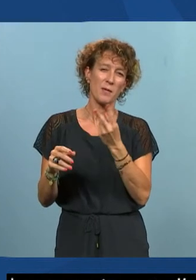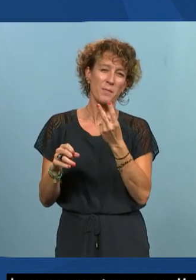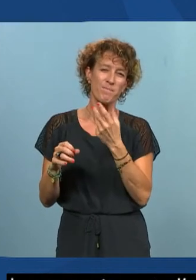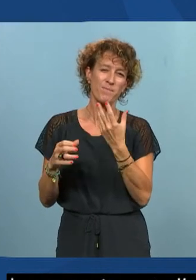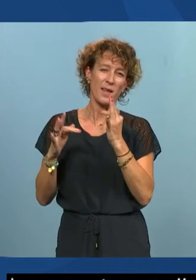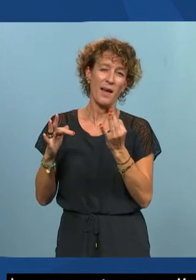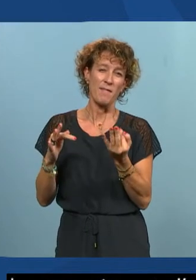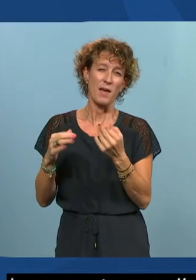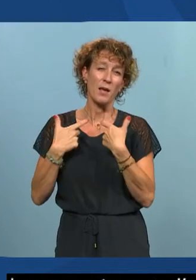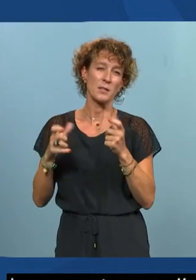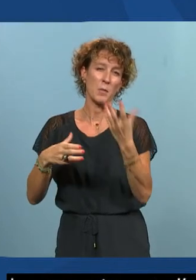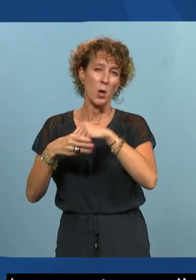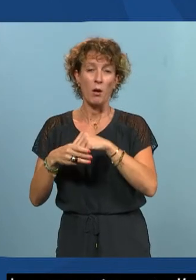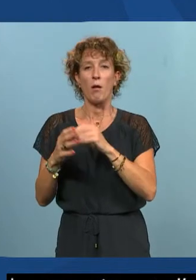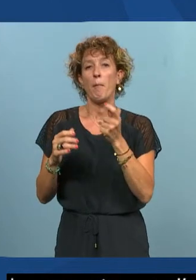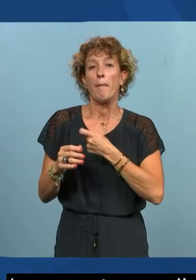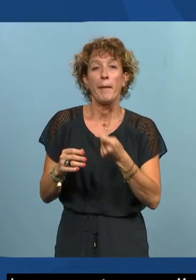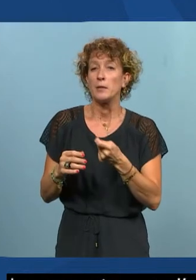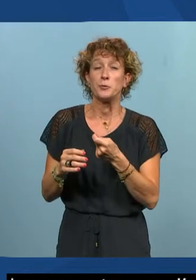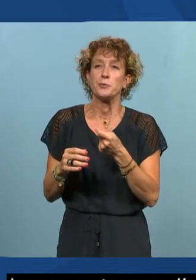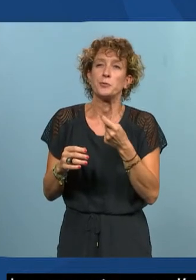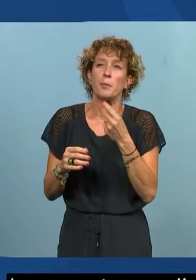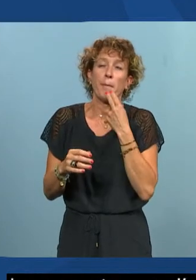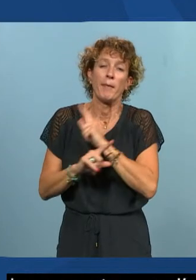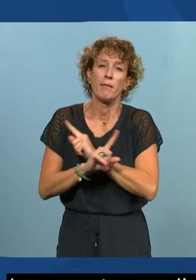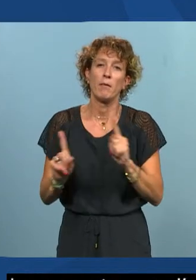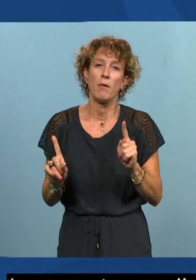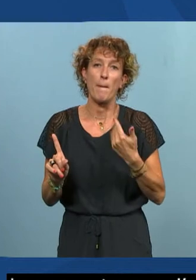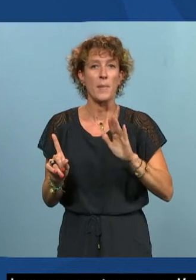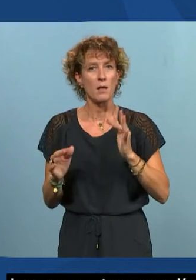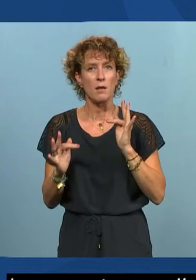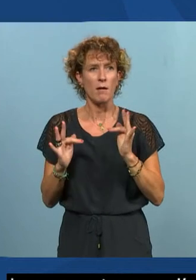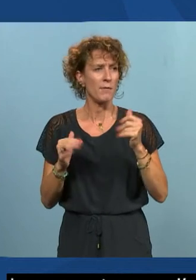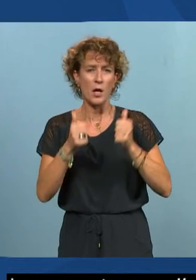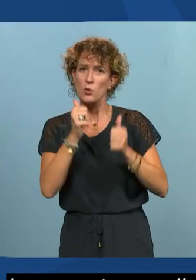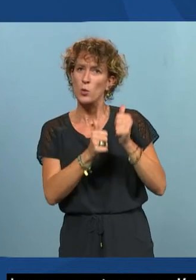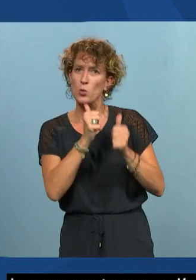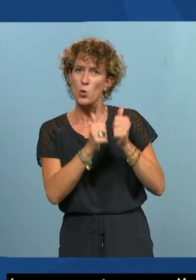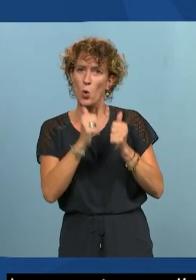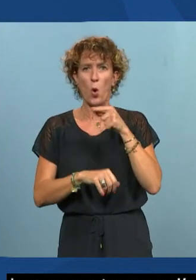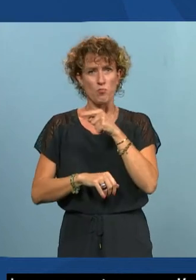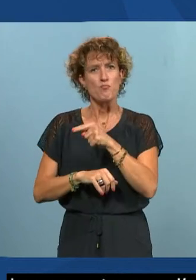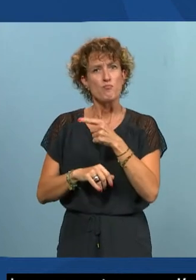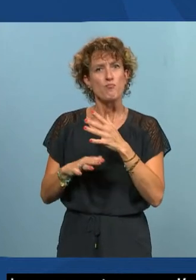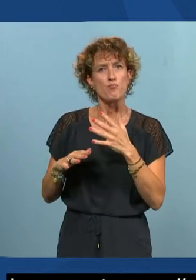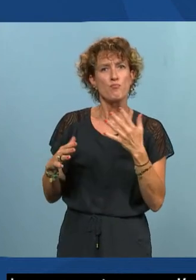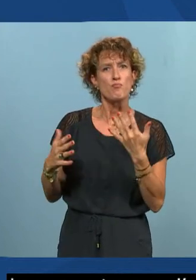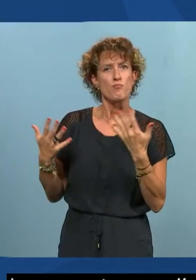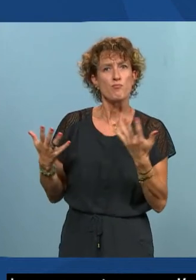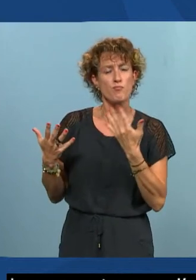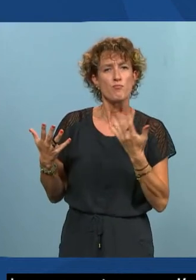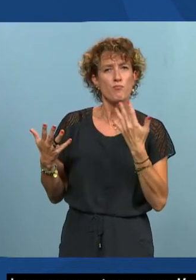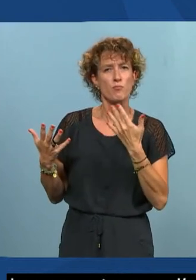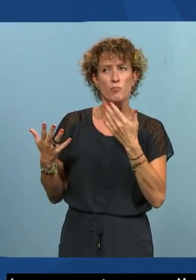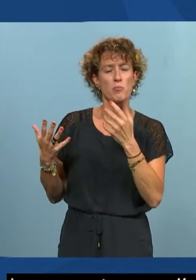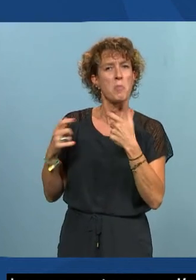l'application est certes perfectible elle a certes des défauts mais par rapport à leurs concurrents je pense qu'ils ont un meilleur niveau